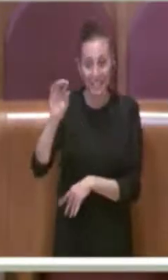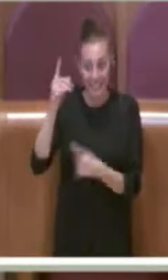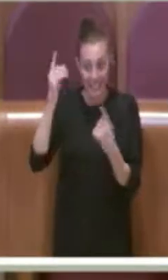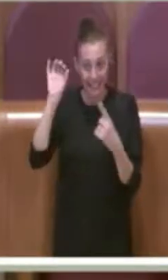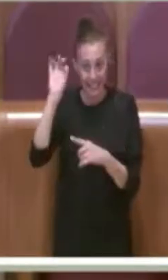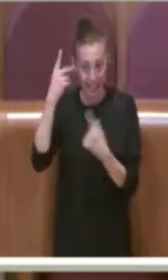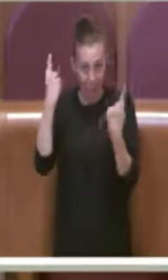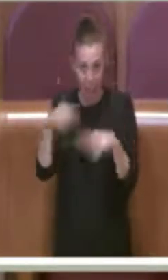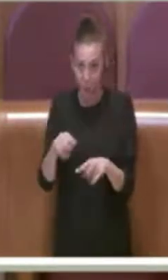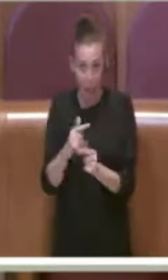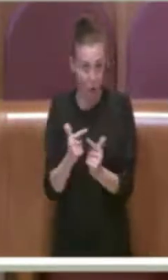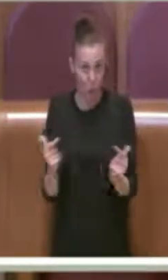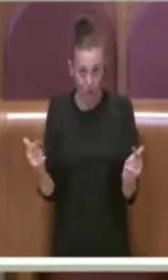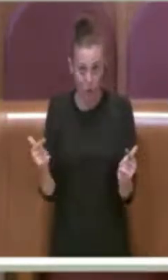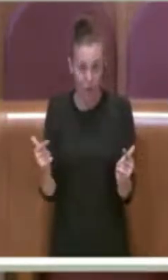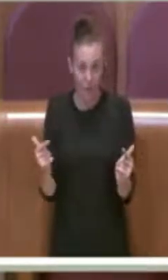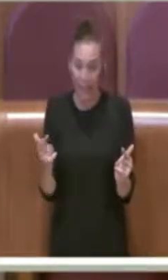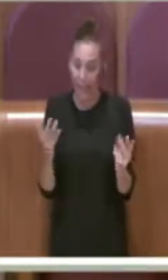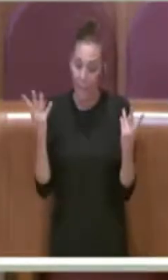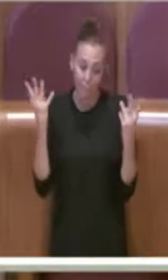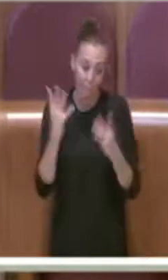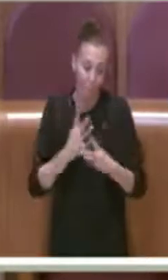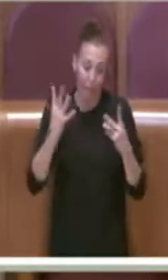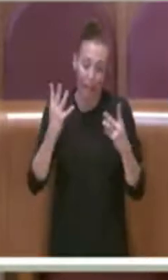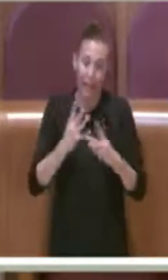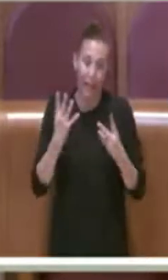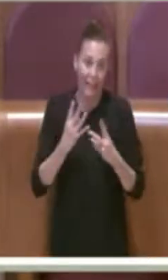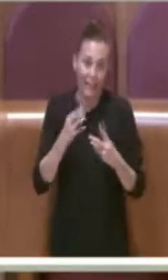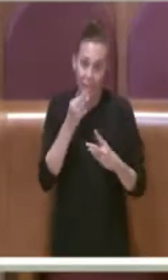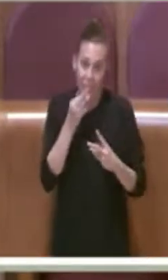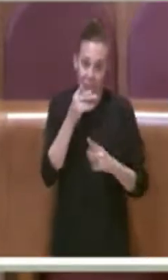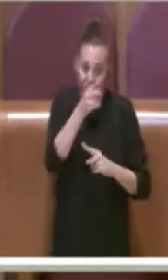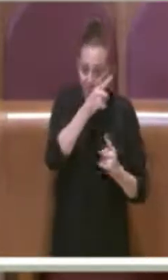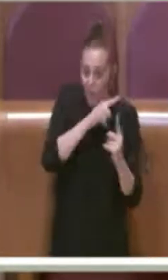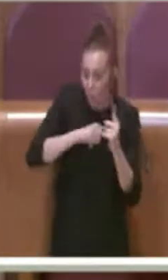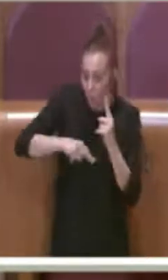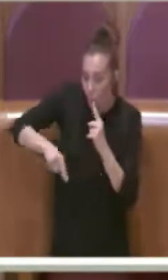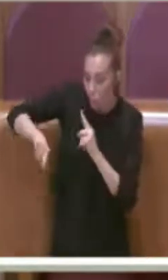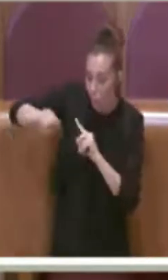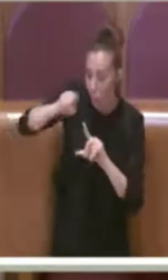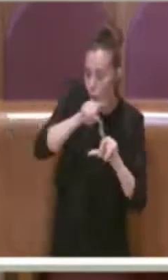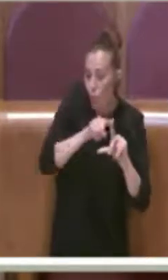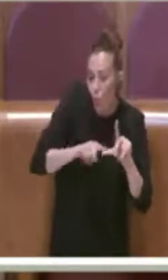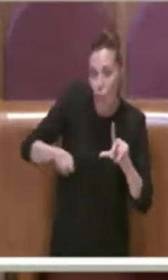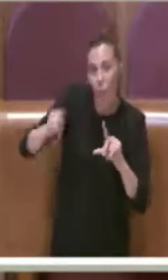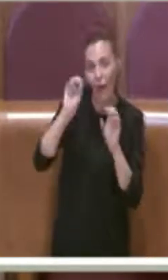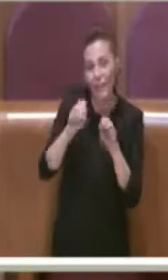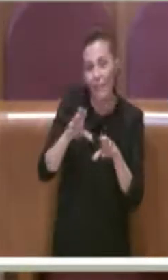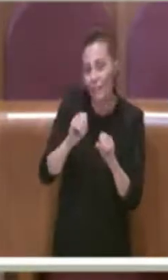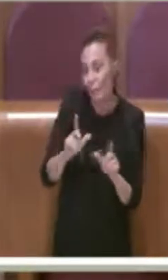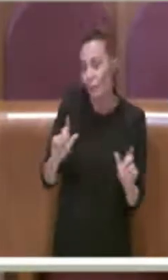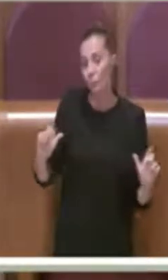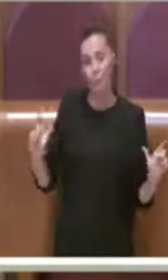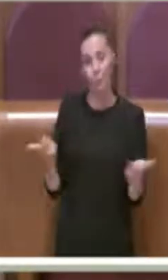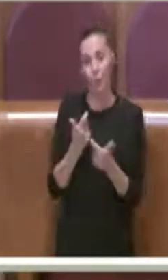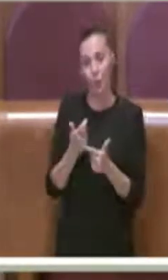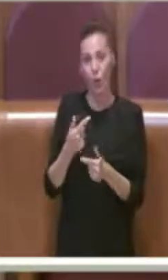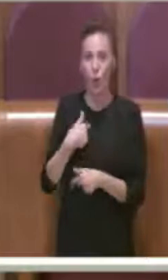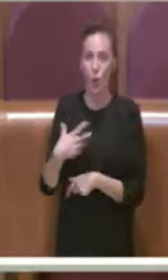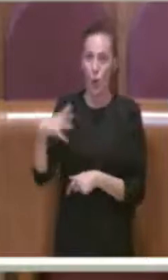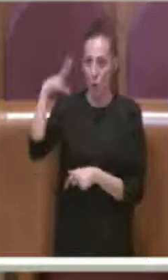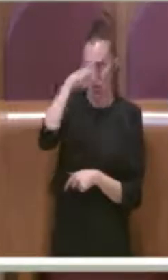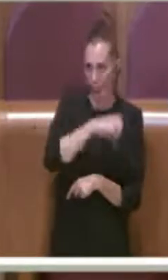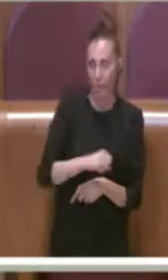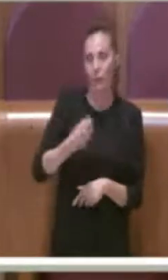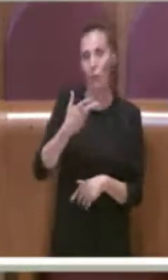questo, a quel punto il meccanismo si inceppa. Io mi rendo conto che poi il PD con questo meccanismo vuole mettere in